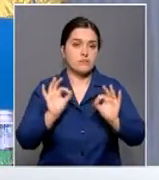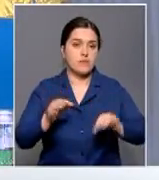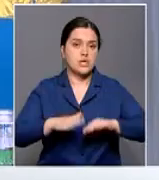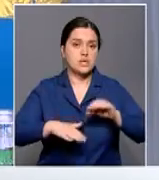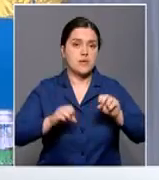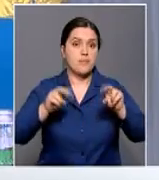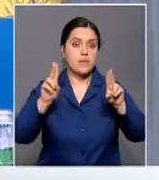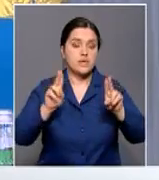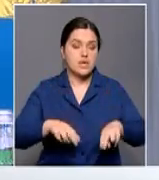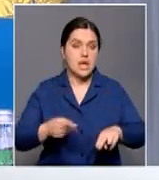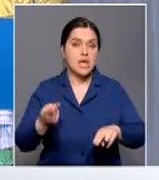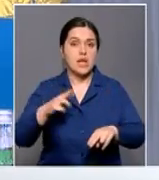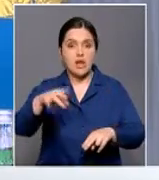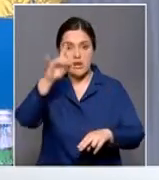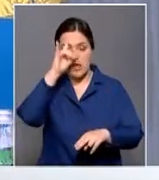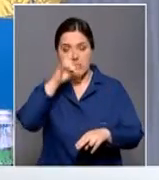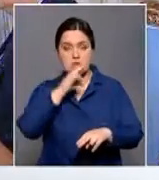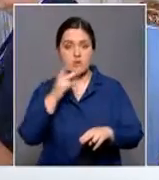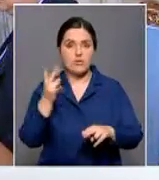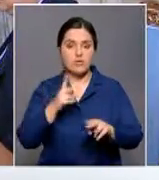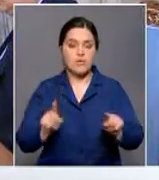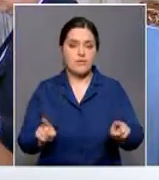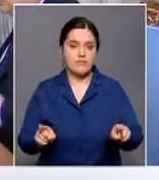индустриального развития Казахстана.